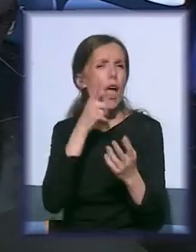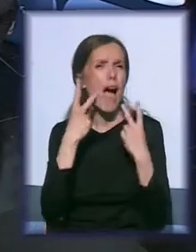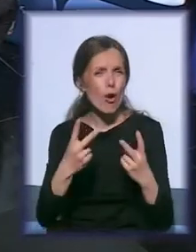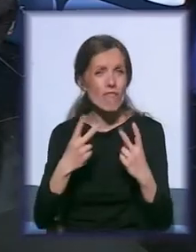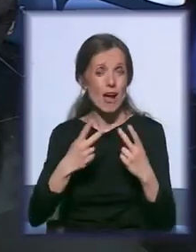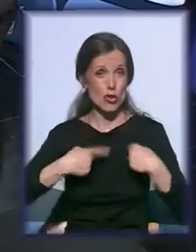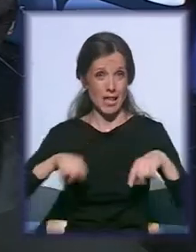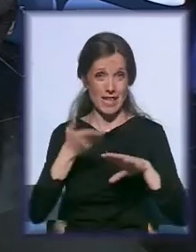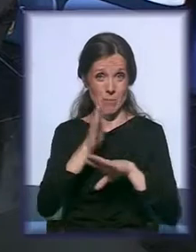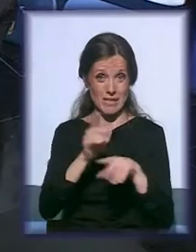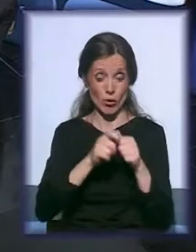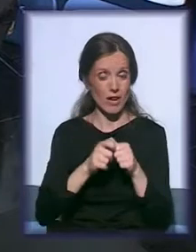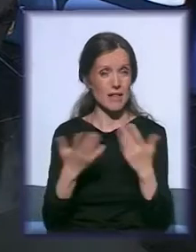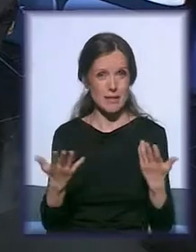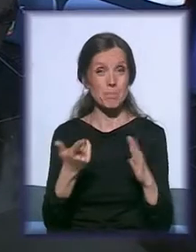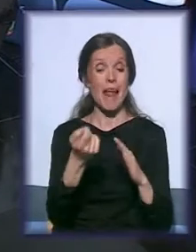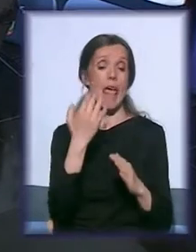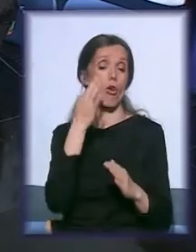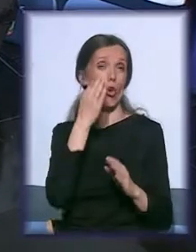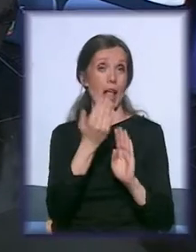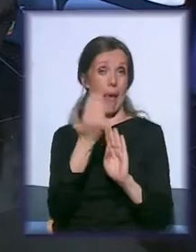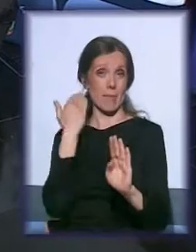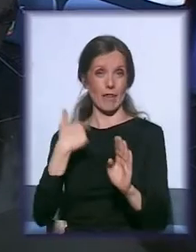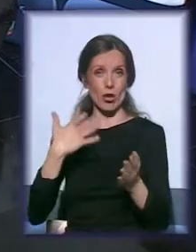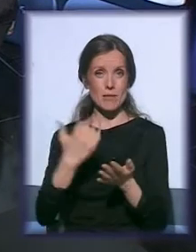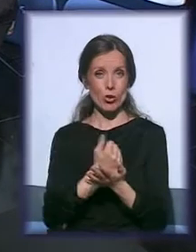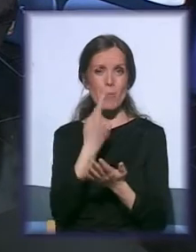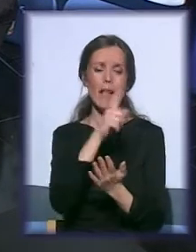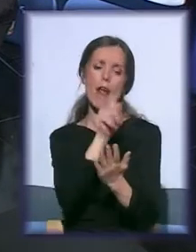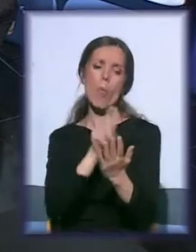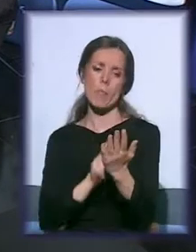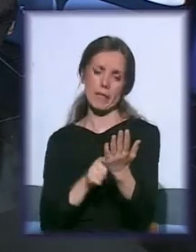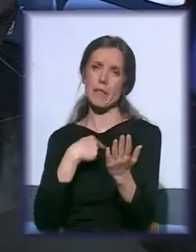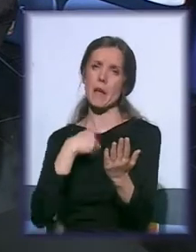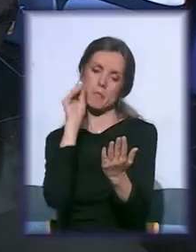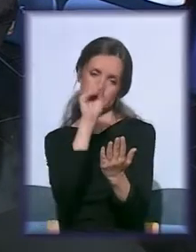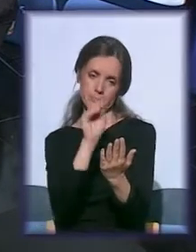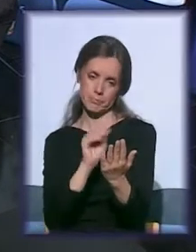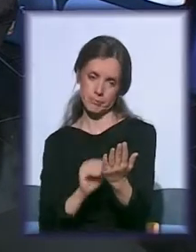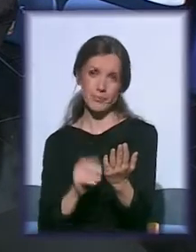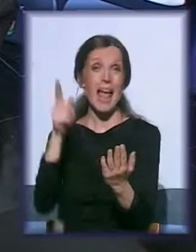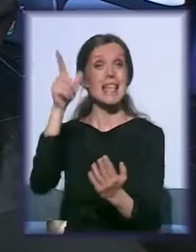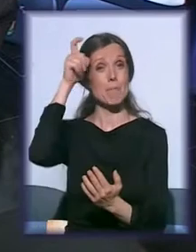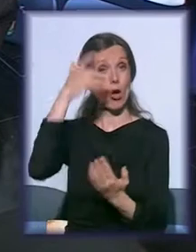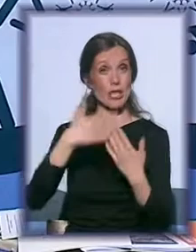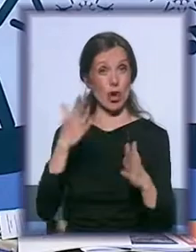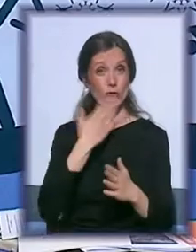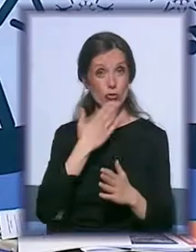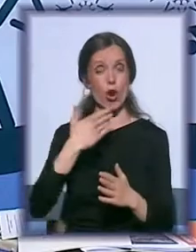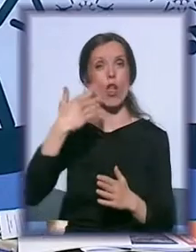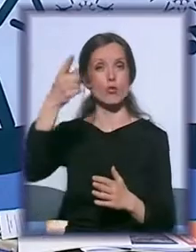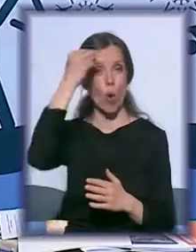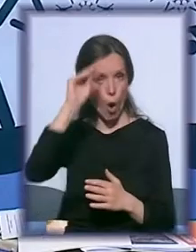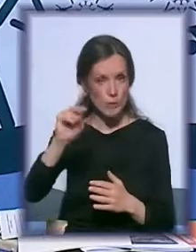organizacije, to je što smo par dana pre toga dobili, a to je jedan upitnik koji smo popunili. Običali su iz Beogradske otvorene škole da ćemo doći ovdje i